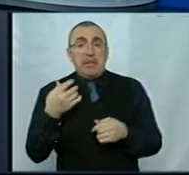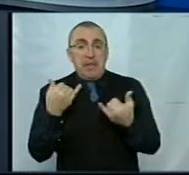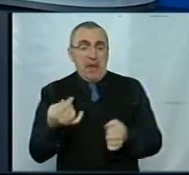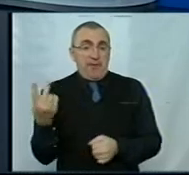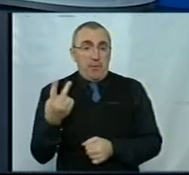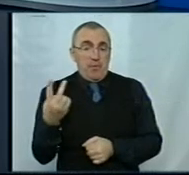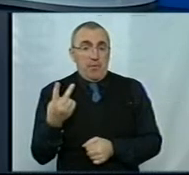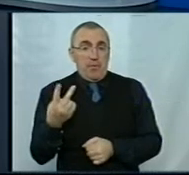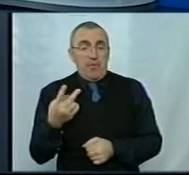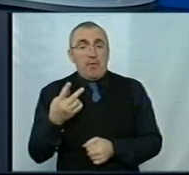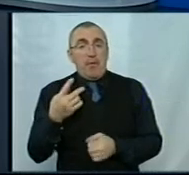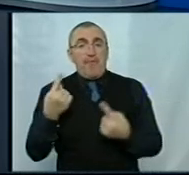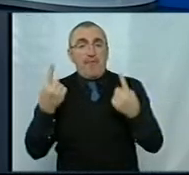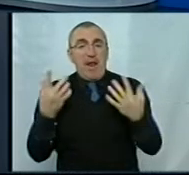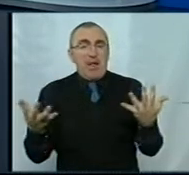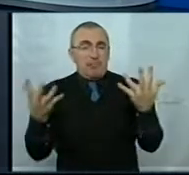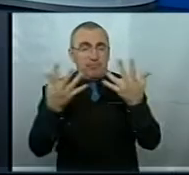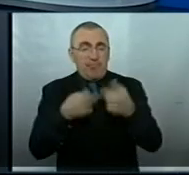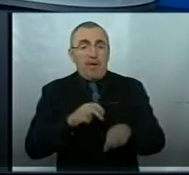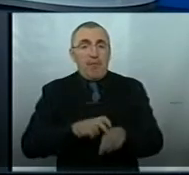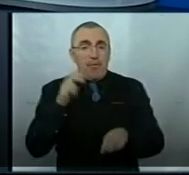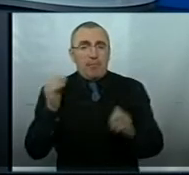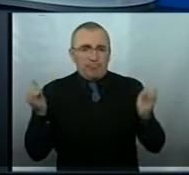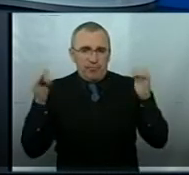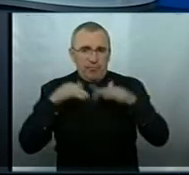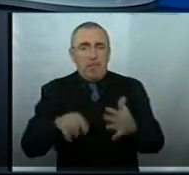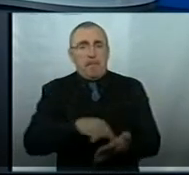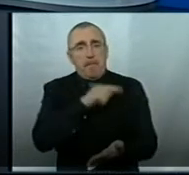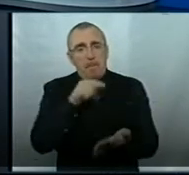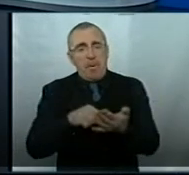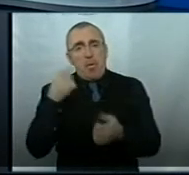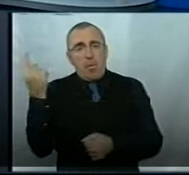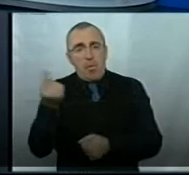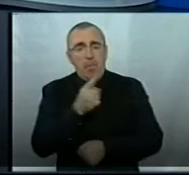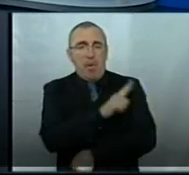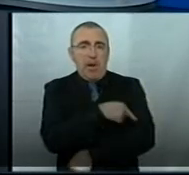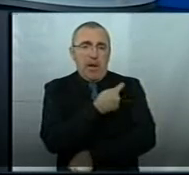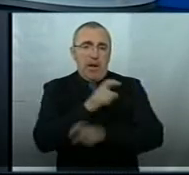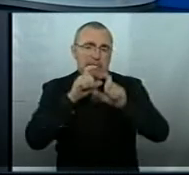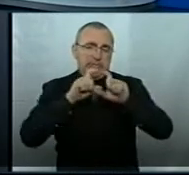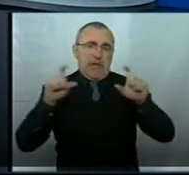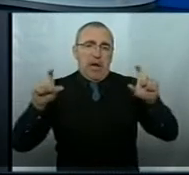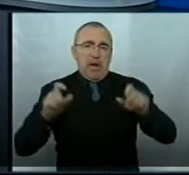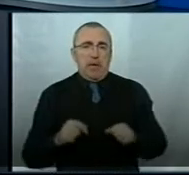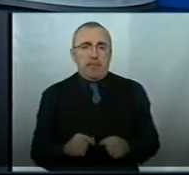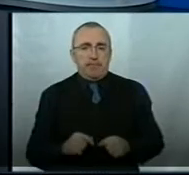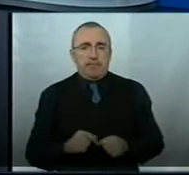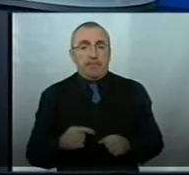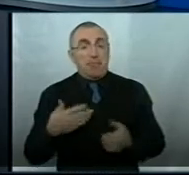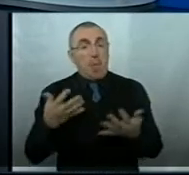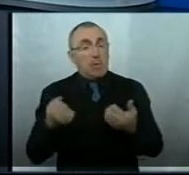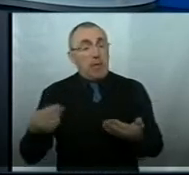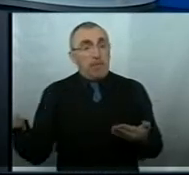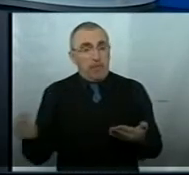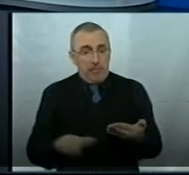місті велика чисельність лікарів, які сконцентровані в міських і обласних лікувальних закладах. Гаразд. Я питав, що отримали підпис.